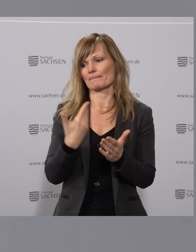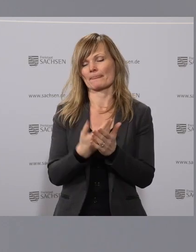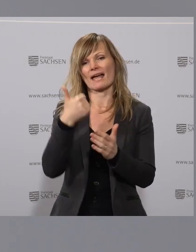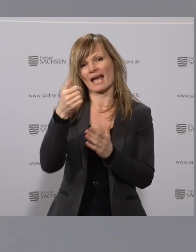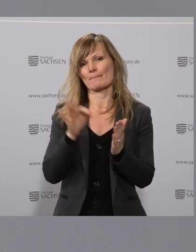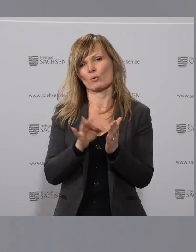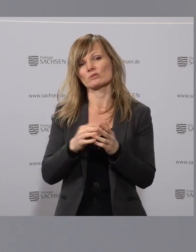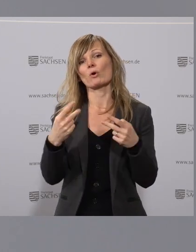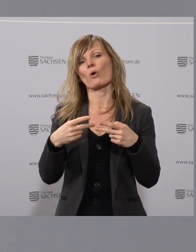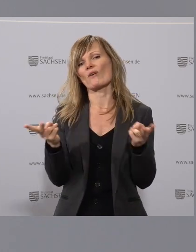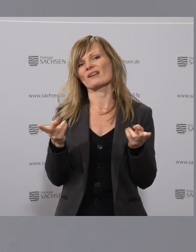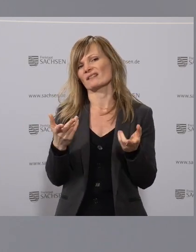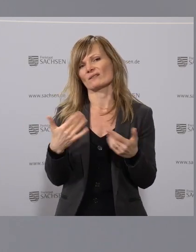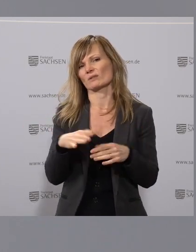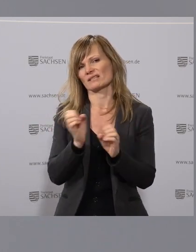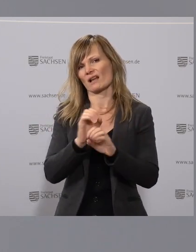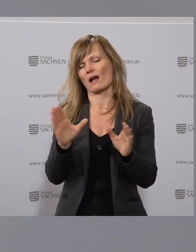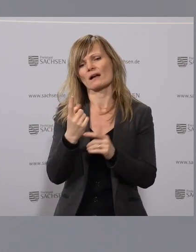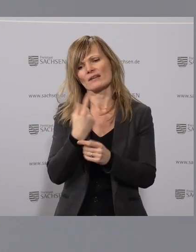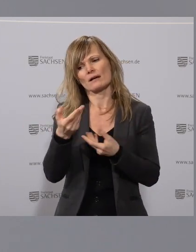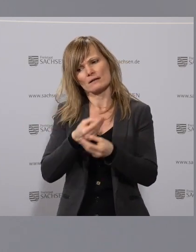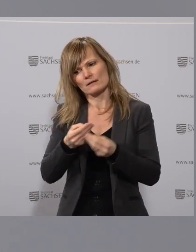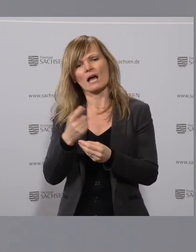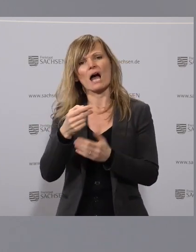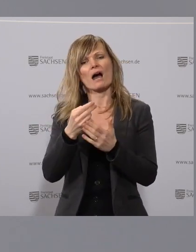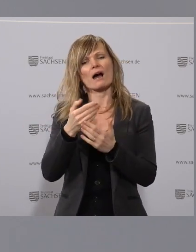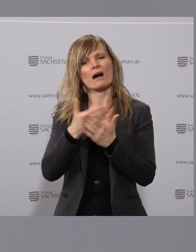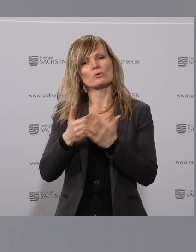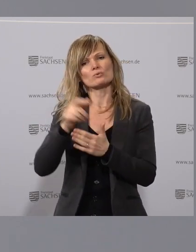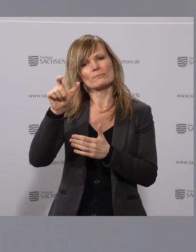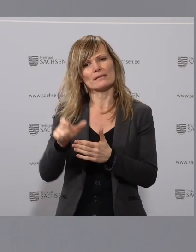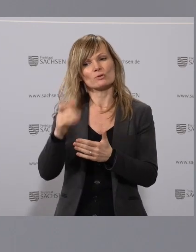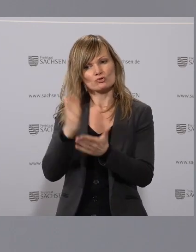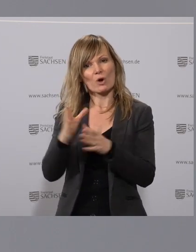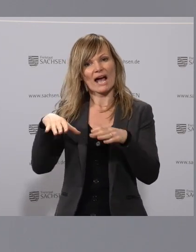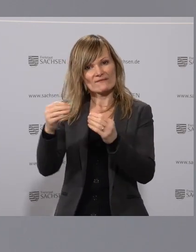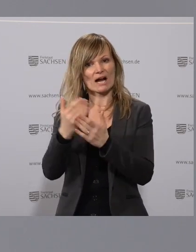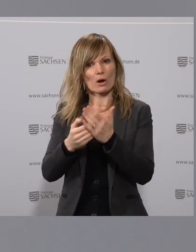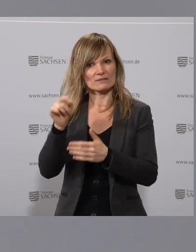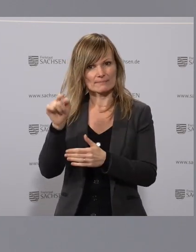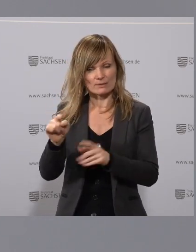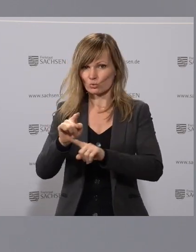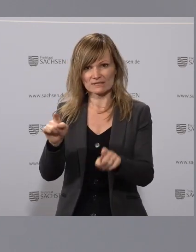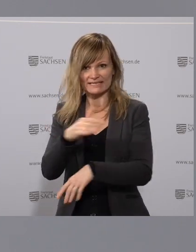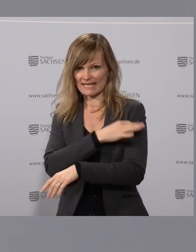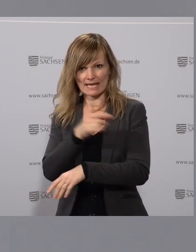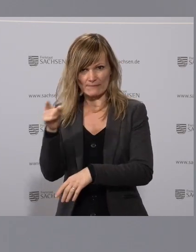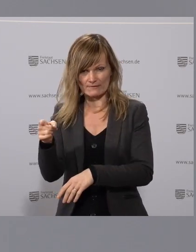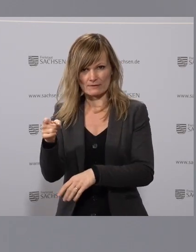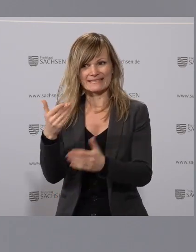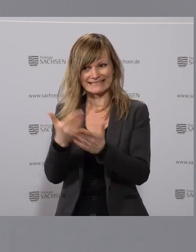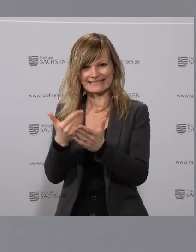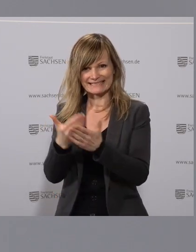Punkt, der noch sehr offen war und den haben wir so geklärt, dass also der Auszubildende, der seine Ausbildung schon begonnen hat und nicht geimpft ist, auch an dem